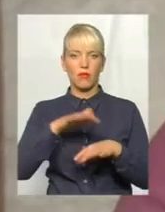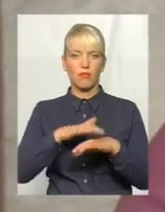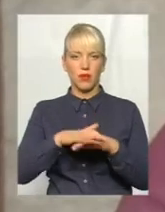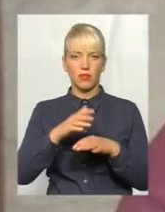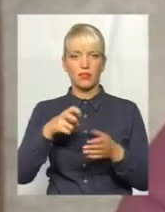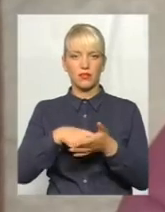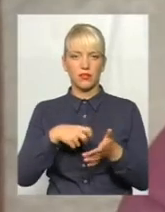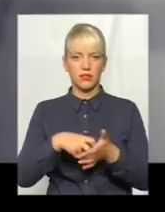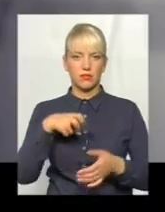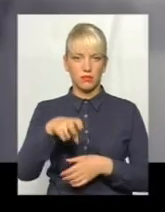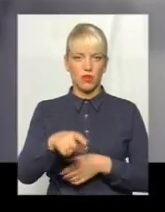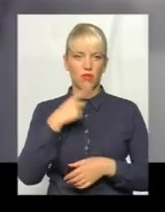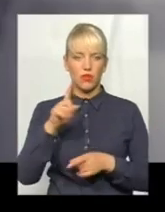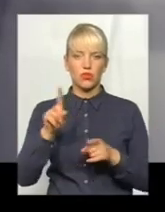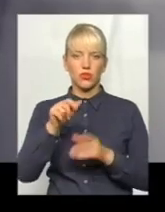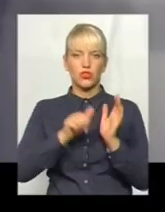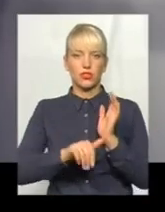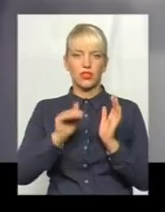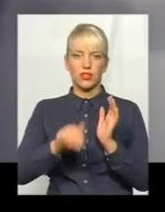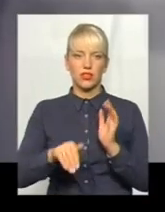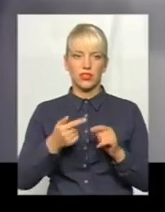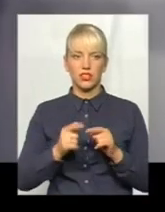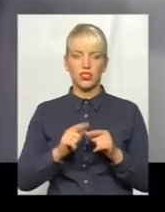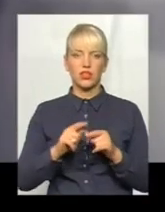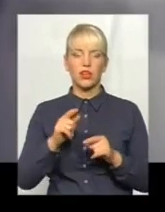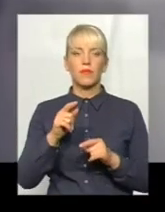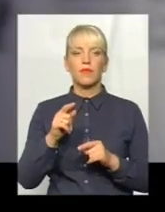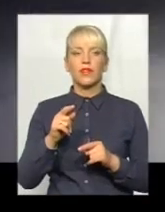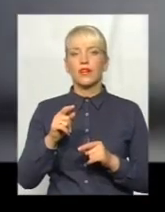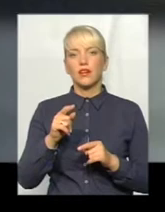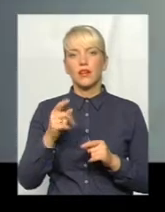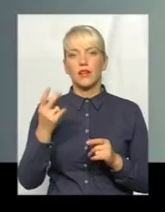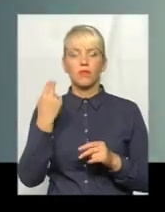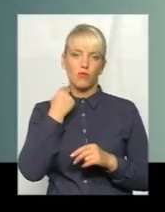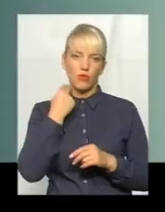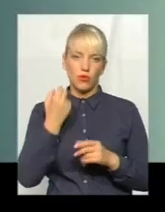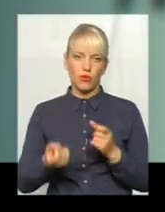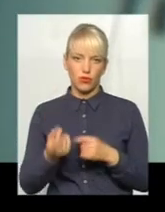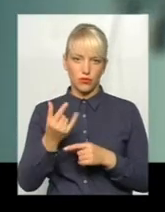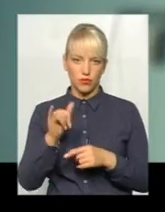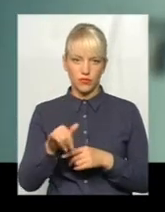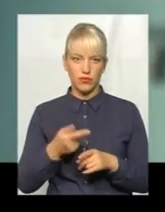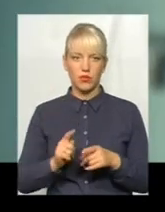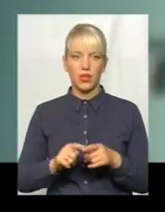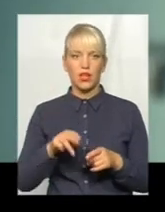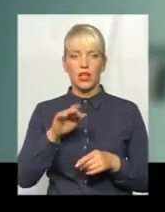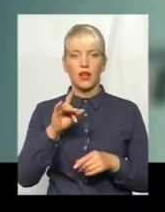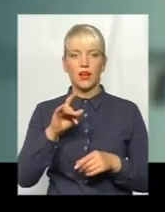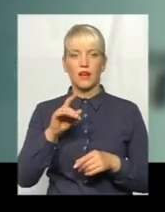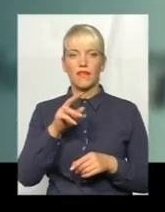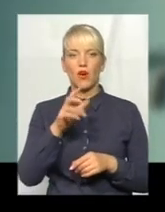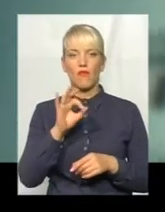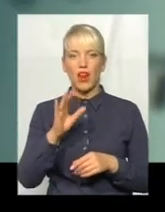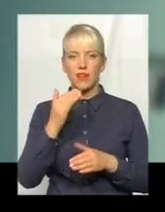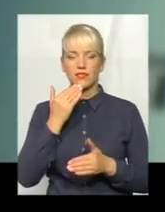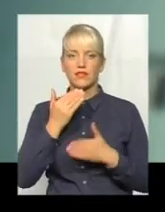60 тисяч кредиту. Згодом з'ясувалося, кредит був оформлений одразу після втрати паспорту у червні 2007 року. Олег Волянський